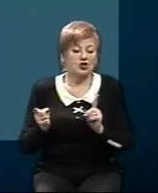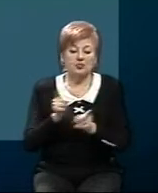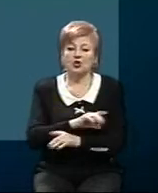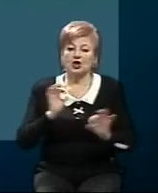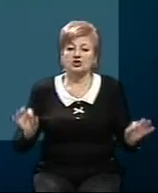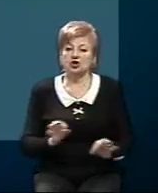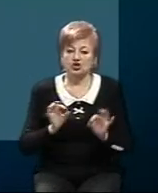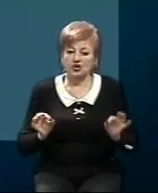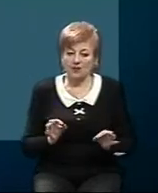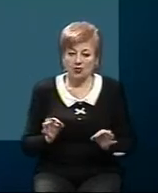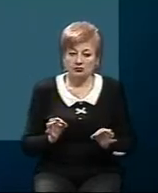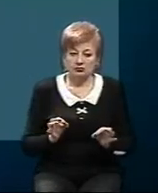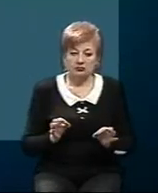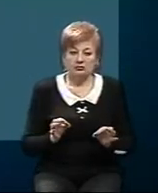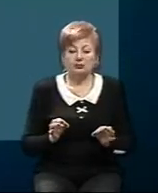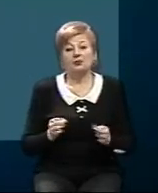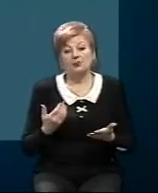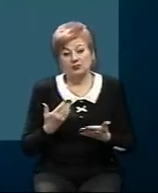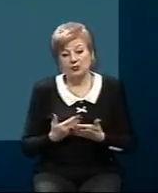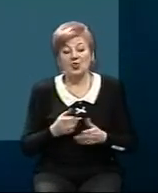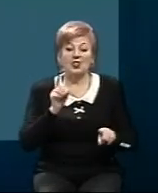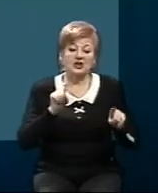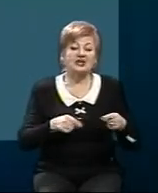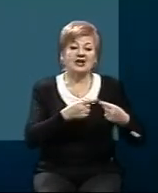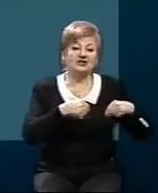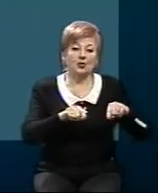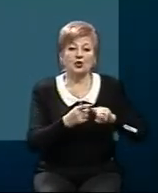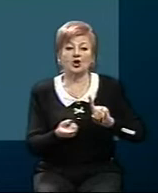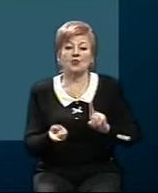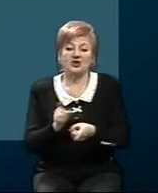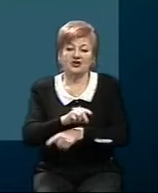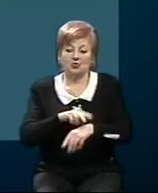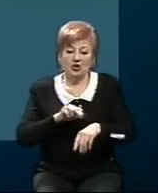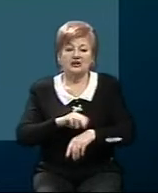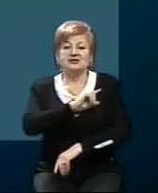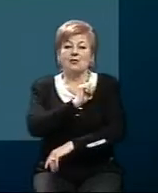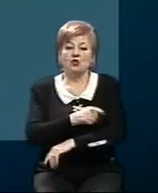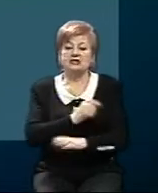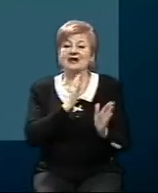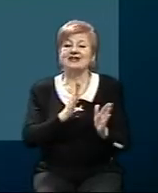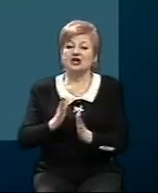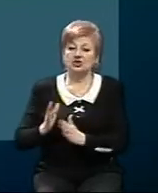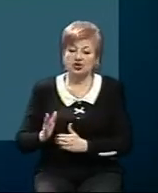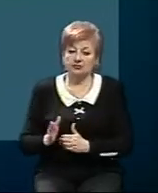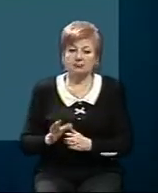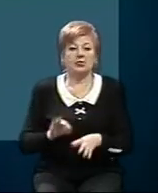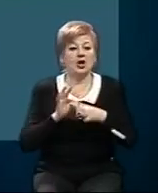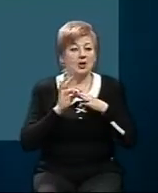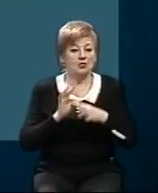Так, якісь військові підрозділи переведені на посилений режим і переведені